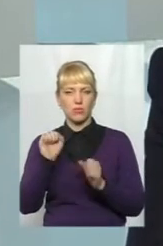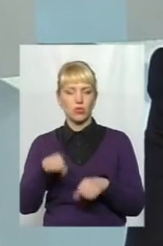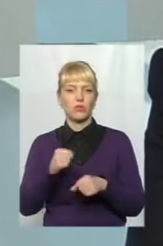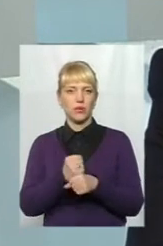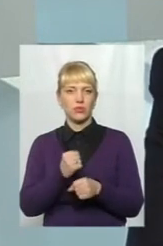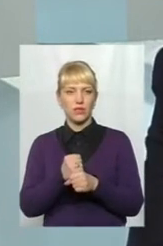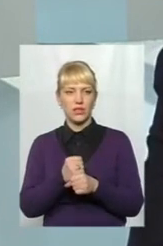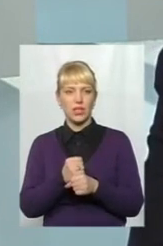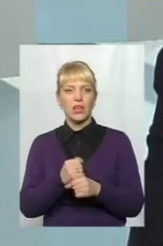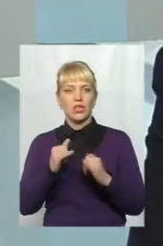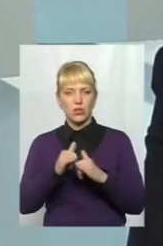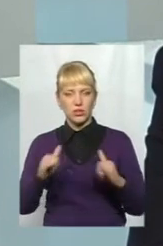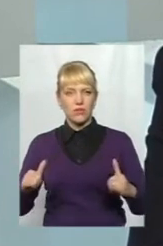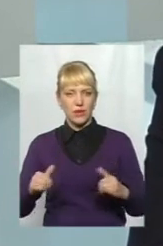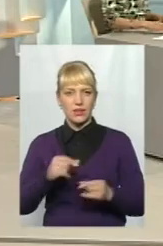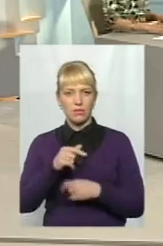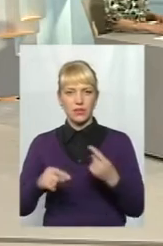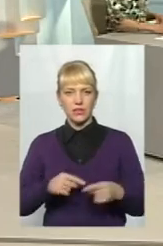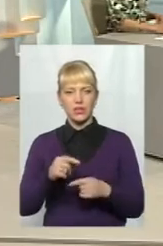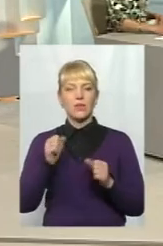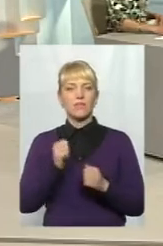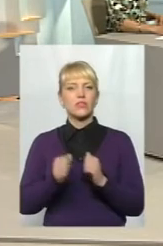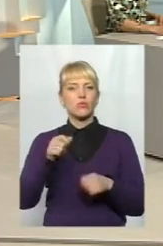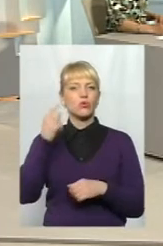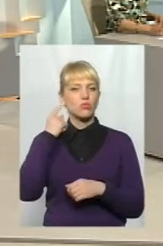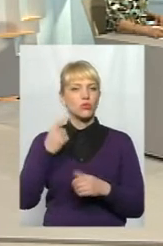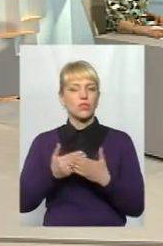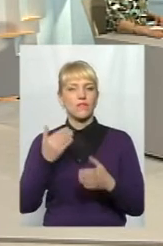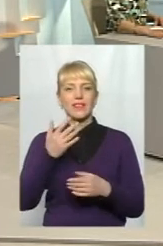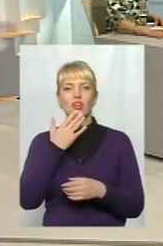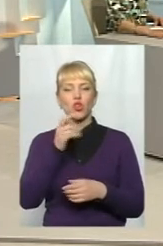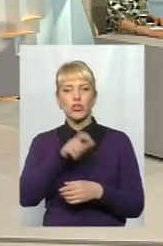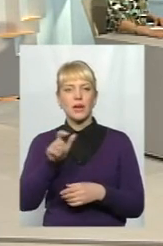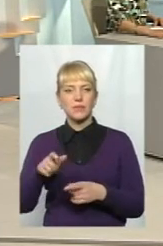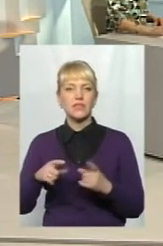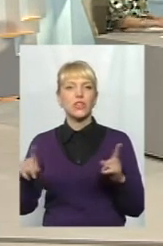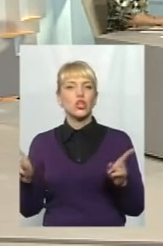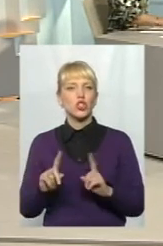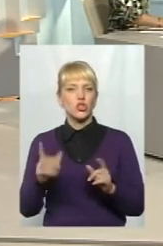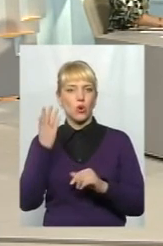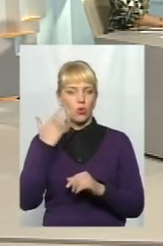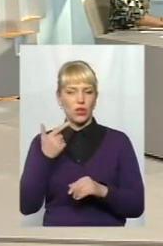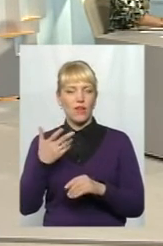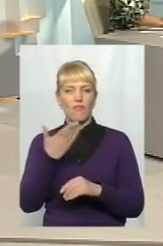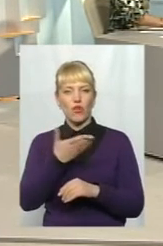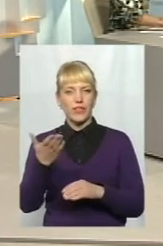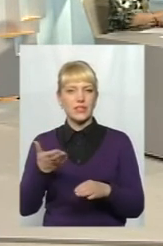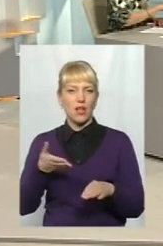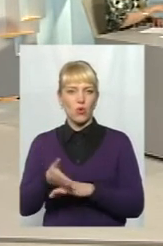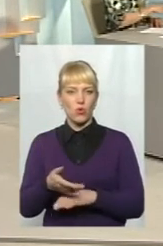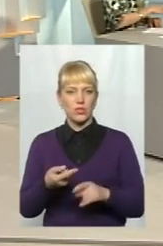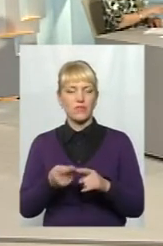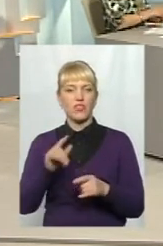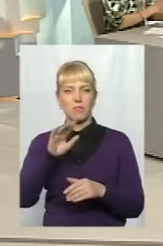і розвиває бізнес. Часто можна почути від іноземців, що коли вони заходять в те чи інше